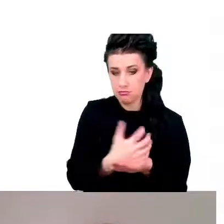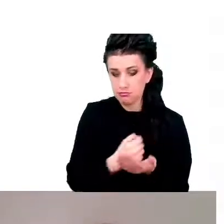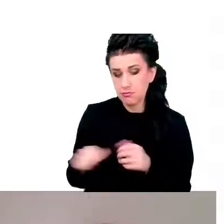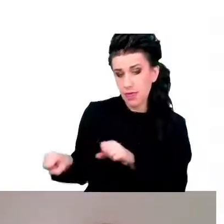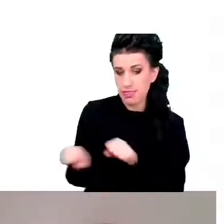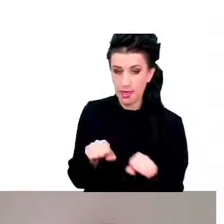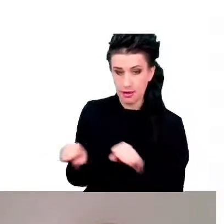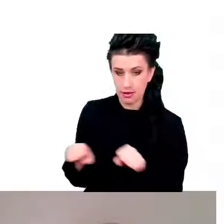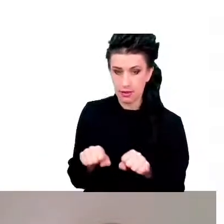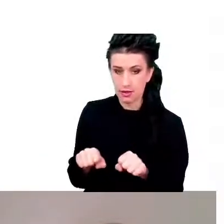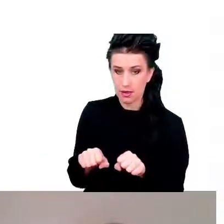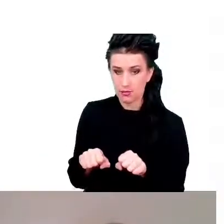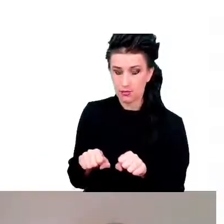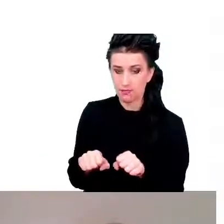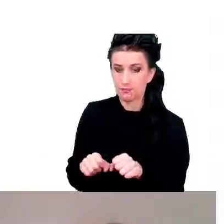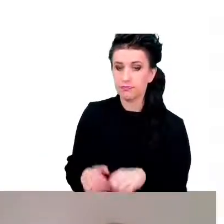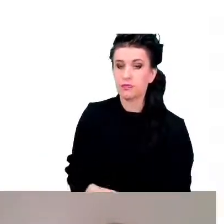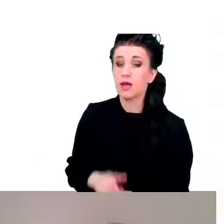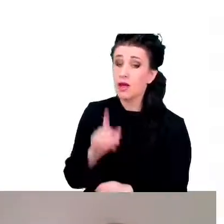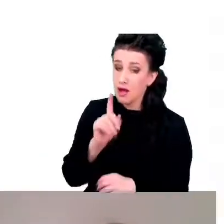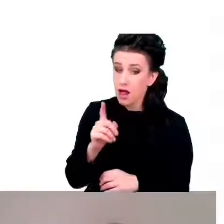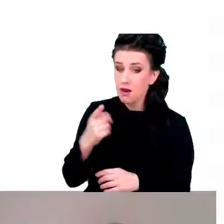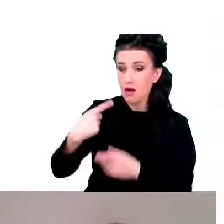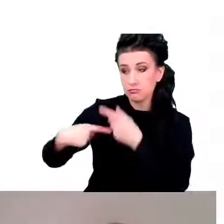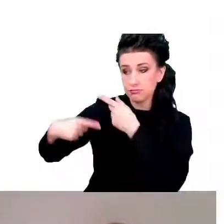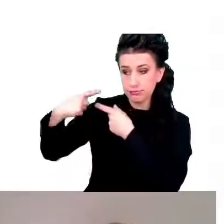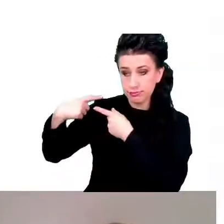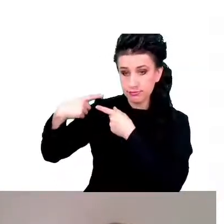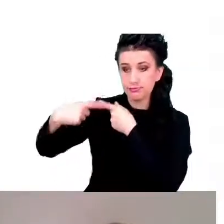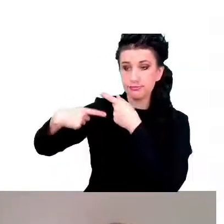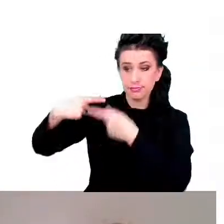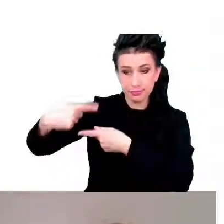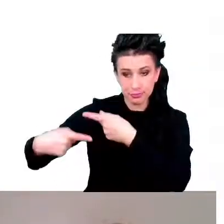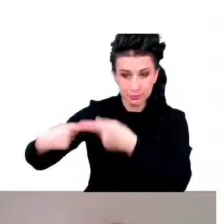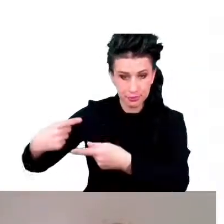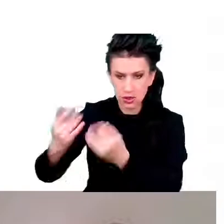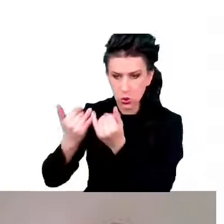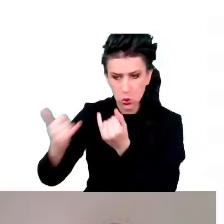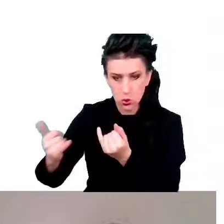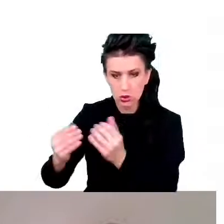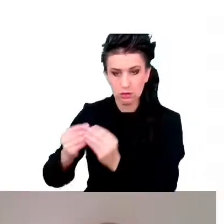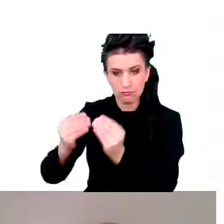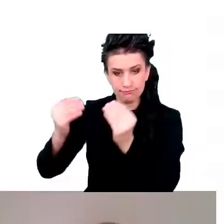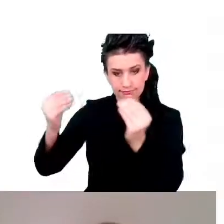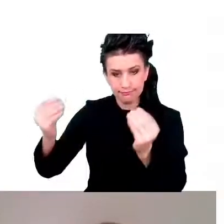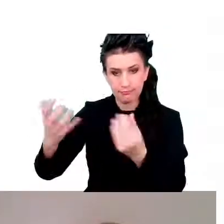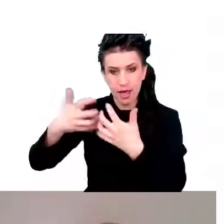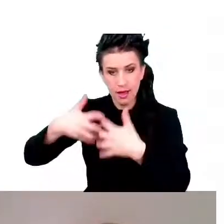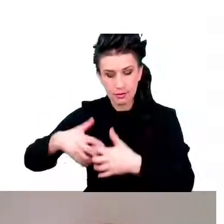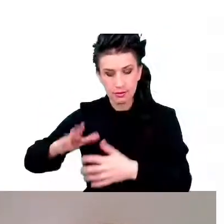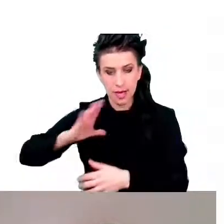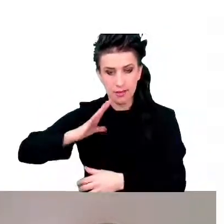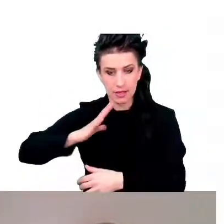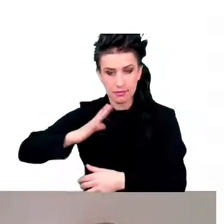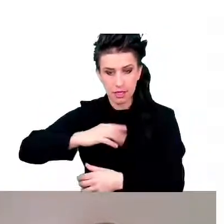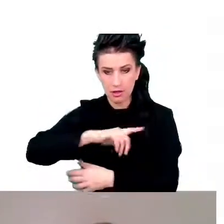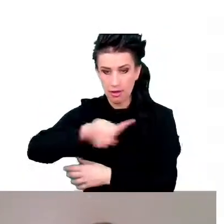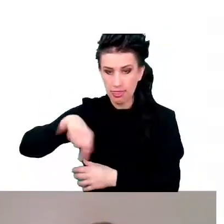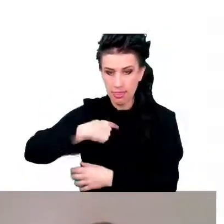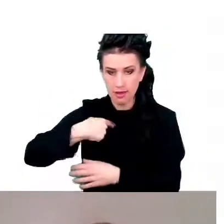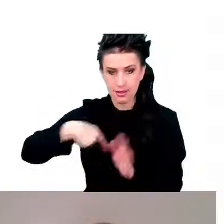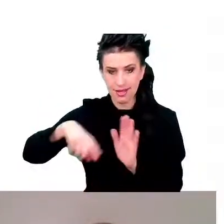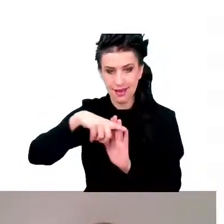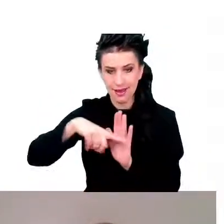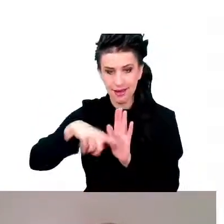to na drodze ewolucji wytworzyły się najprzeróżniejsze mechanizmy do tego, żeby zabezpieczać nad przez negatywnymi